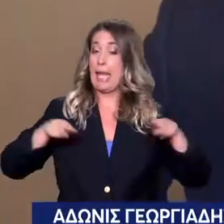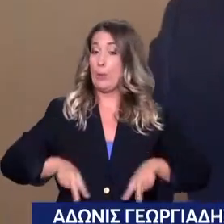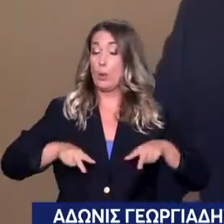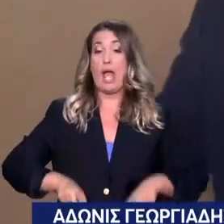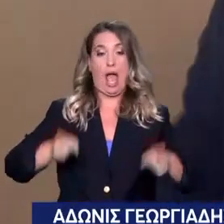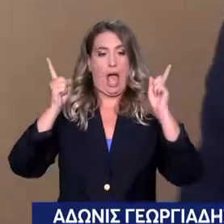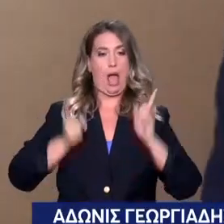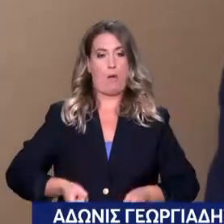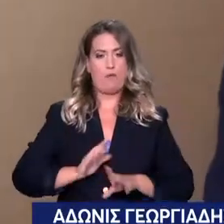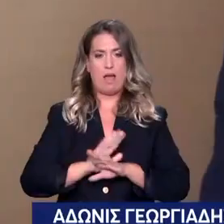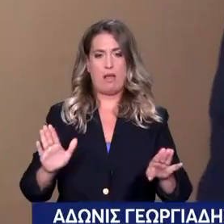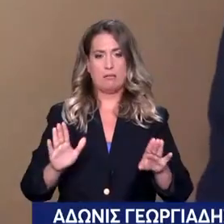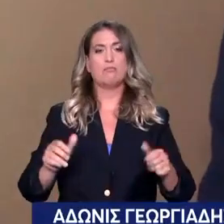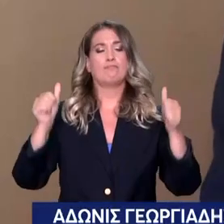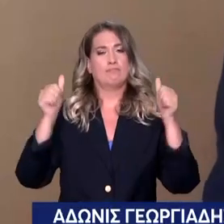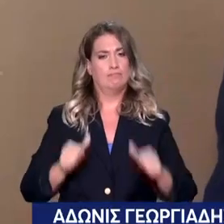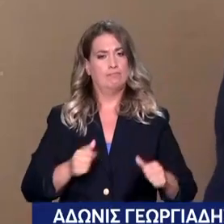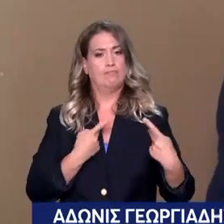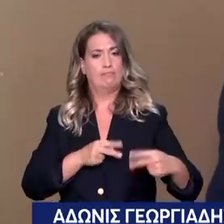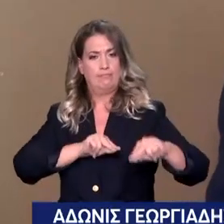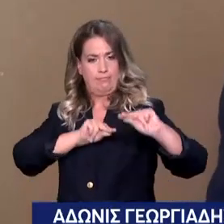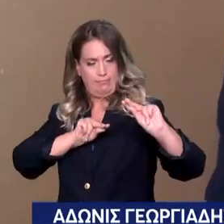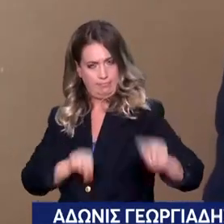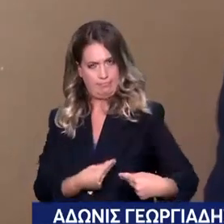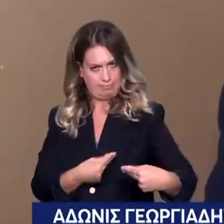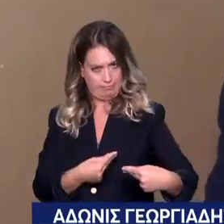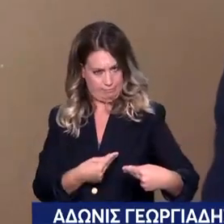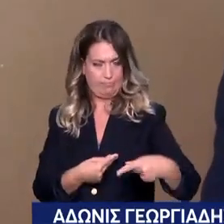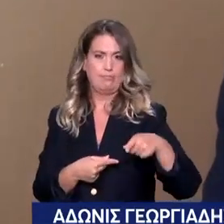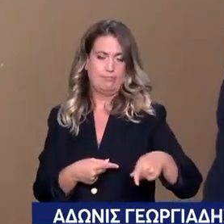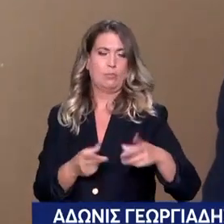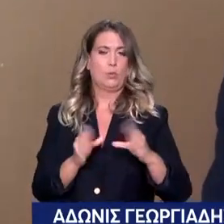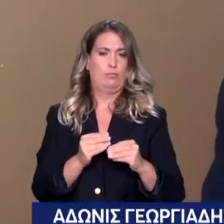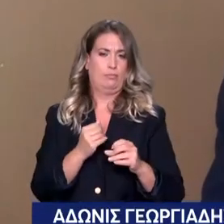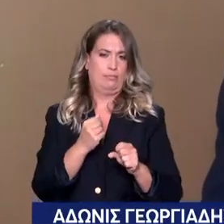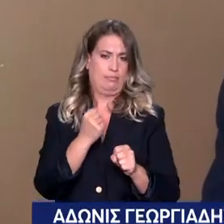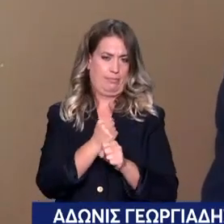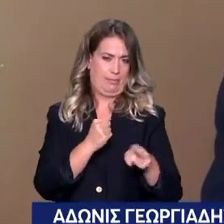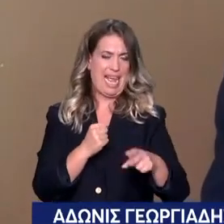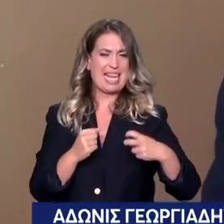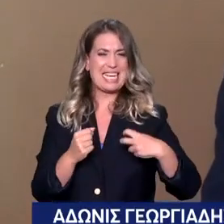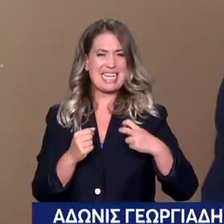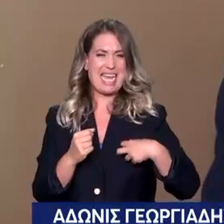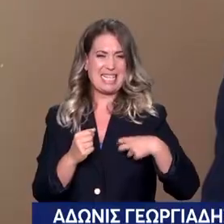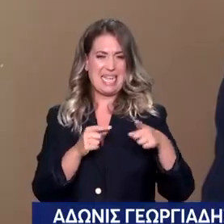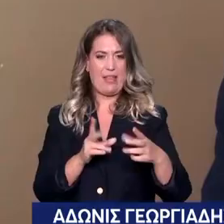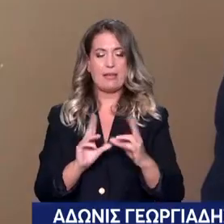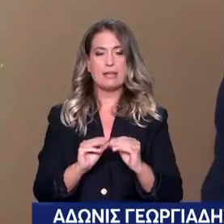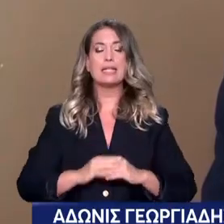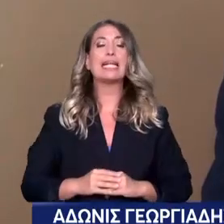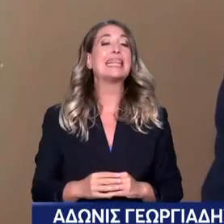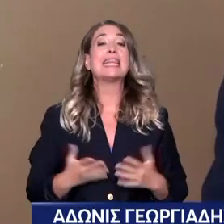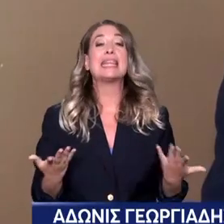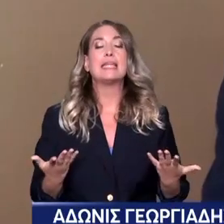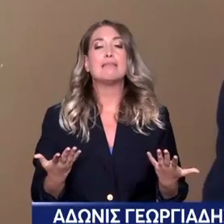τέλη Ιουλίου την βγάλαμε την υπογράψα μαζί με τον κύριο Κωστή Χατζηδάκη και η κοινή αυτή η υπουργική απόψη για πρώτη